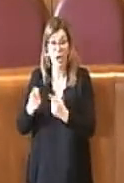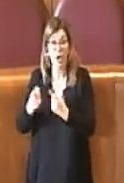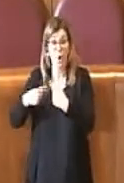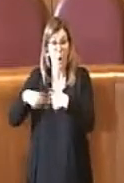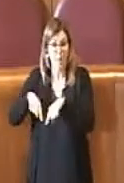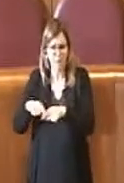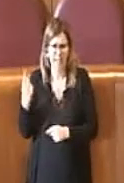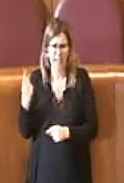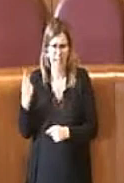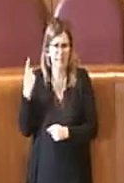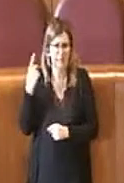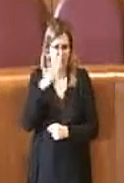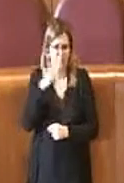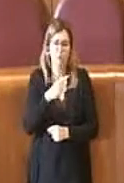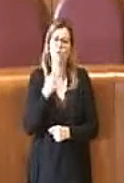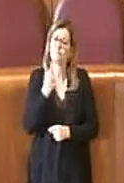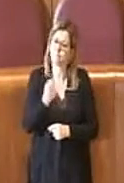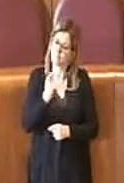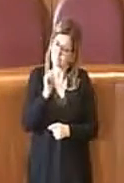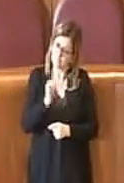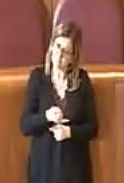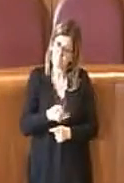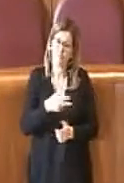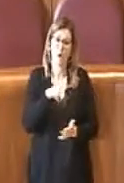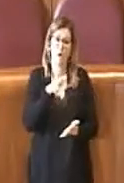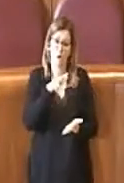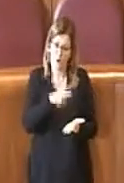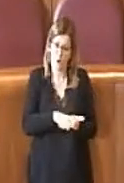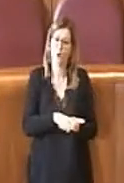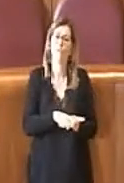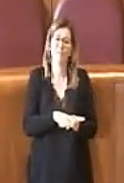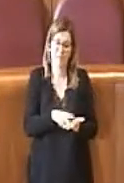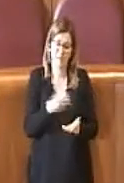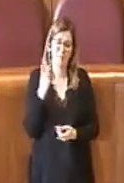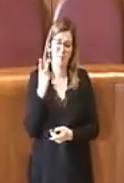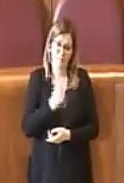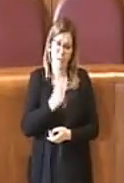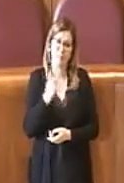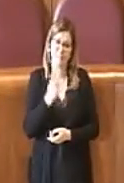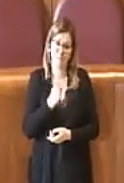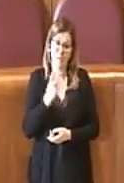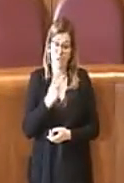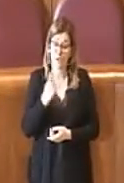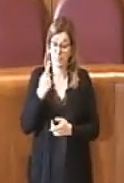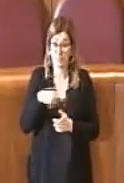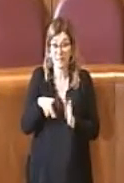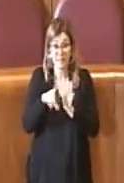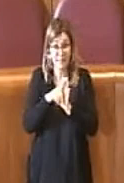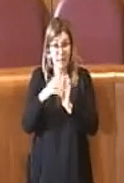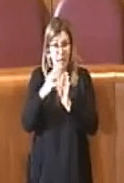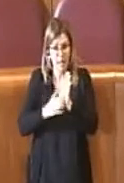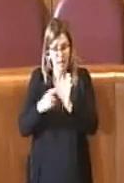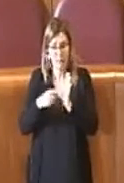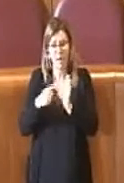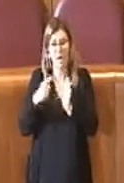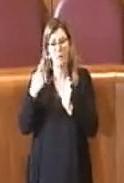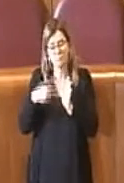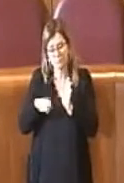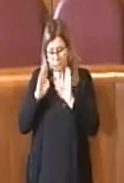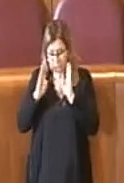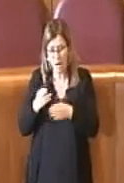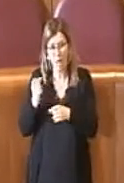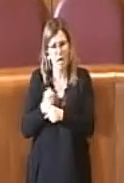lo confermo perché effettivamente alla delibera ci lavoriamo da tanto tempo, come